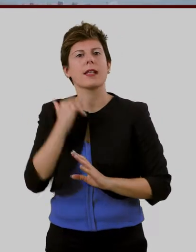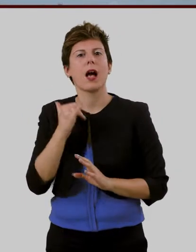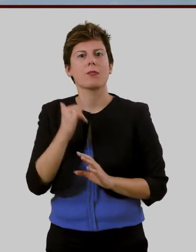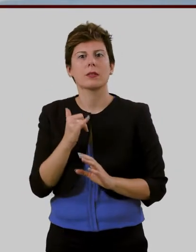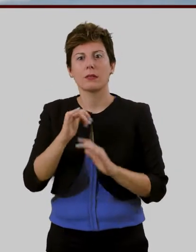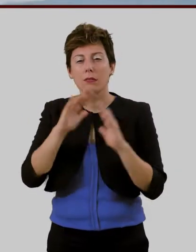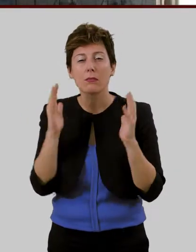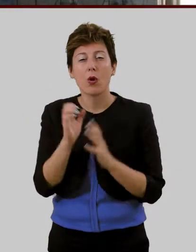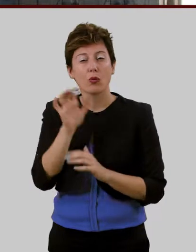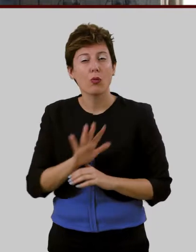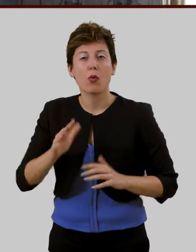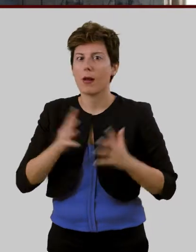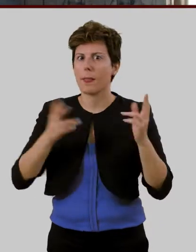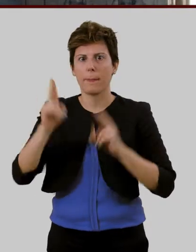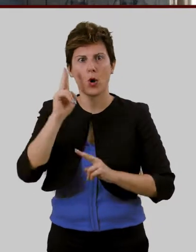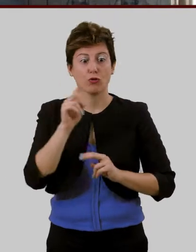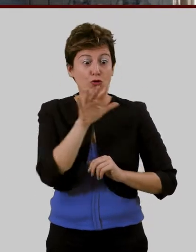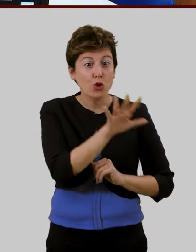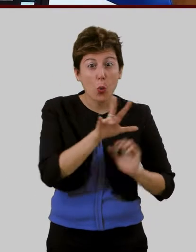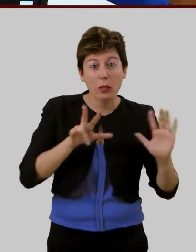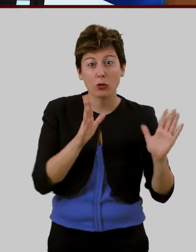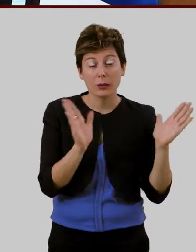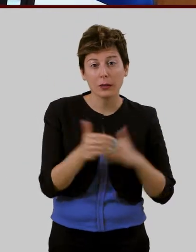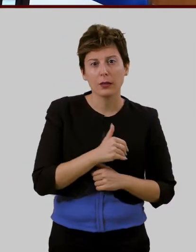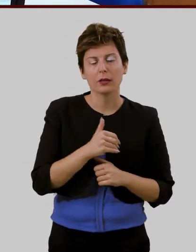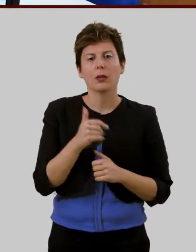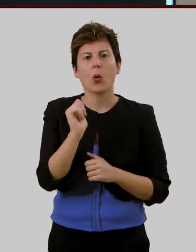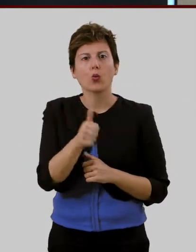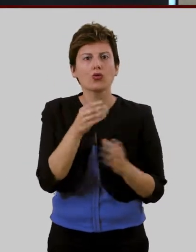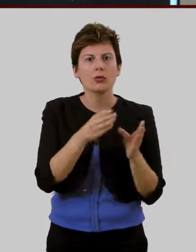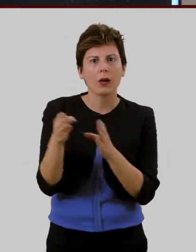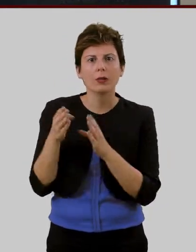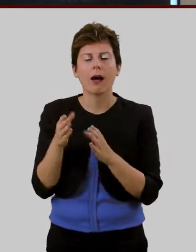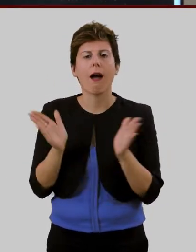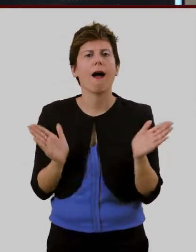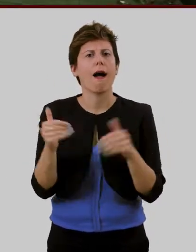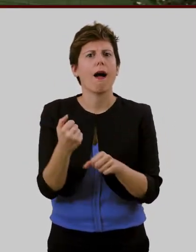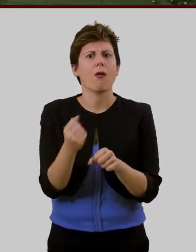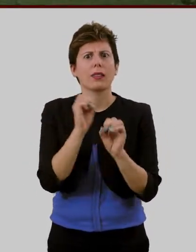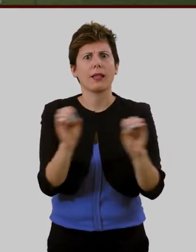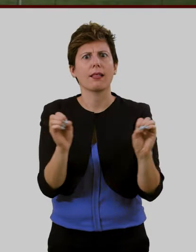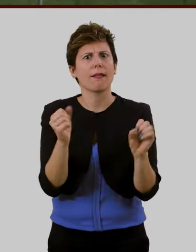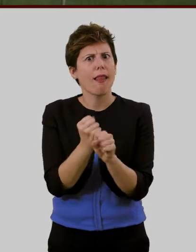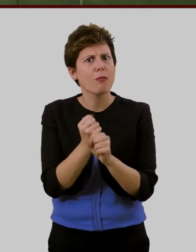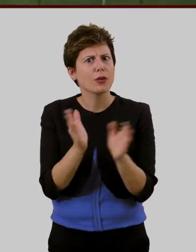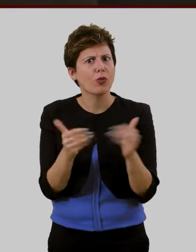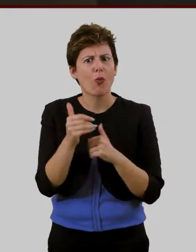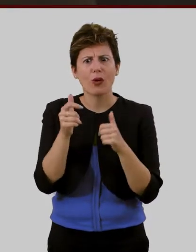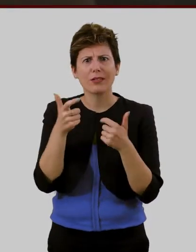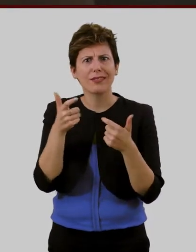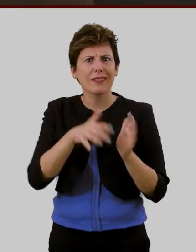con 58 dipartimenti 11 facoltà aule didattiche laboratori all'avanguardia impianti sportivi